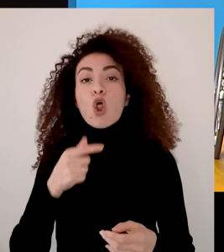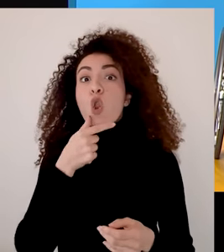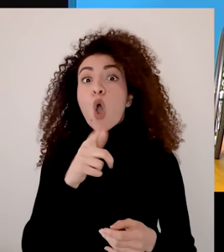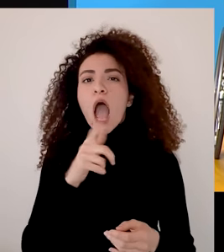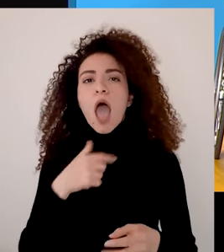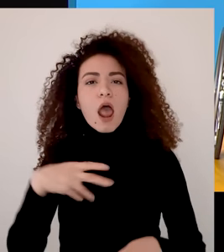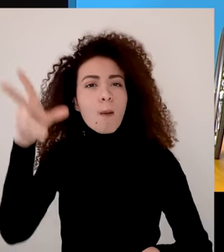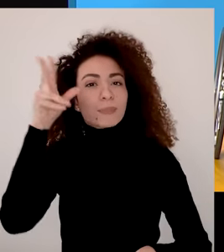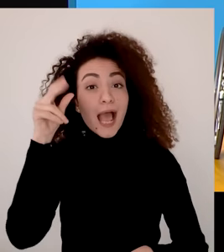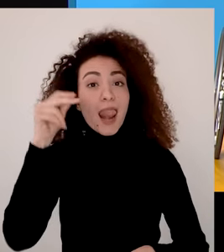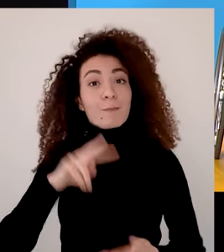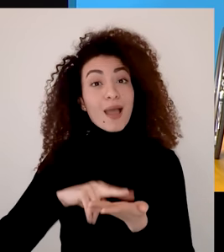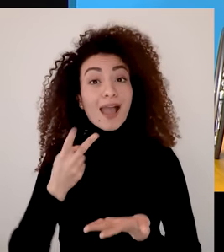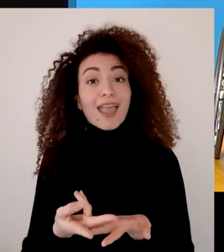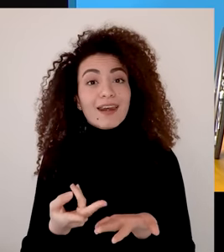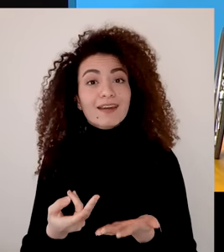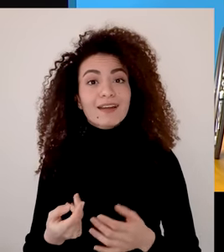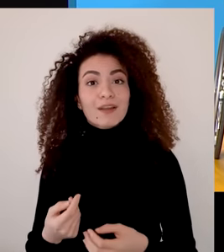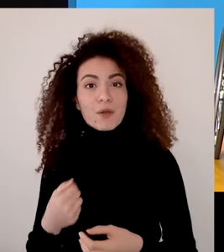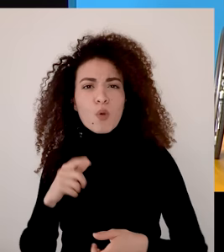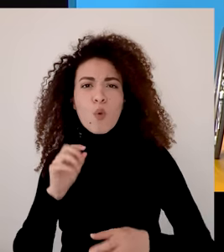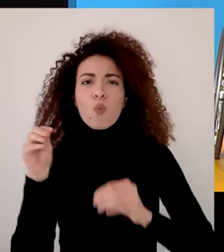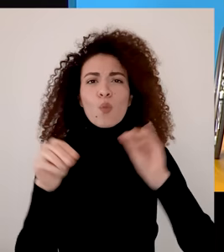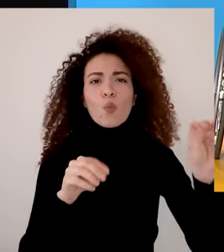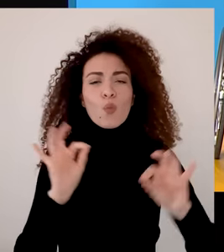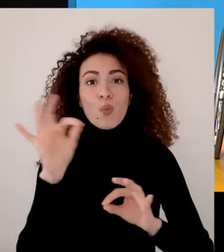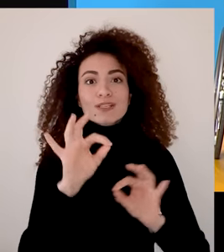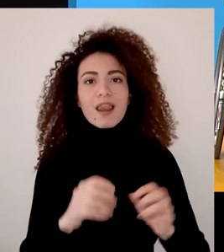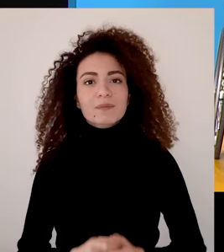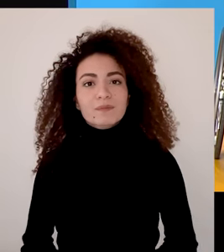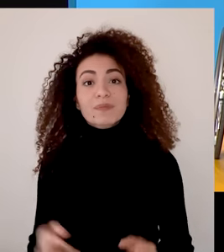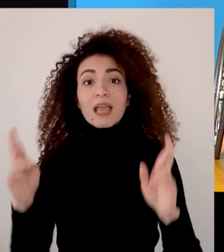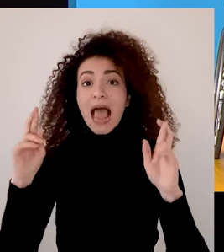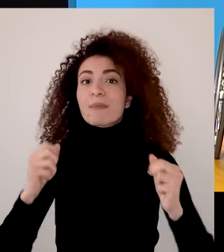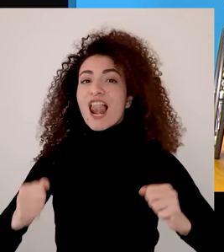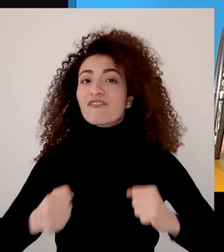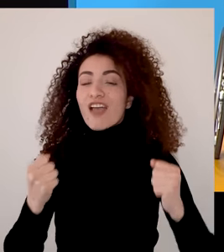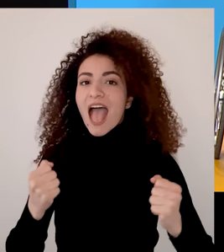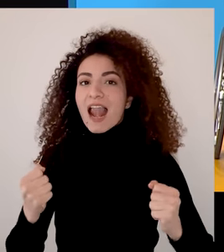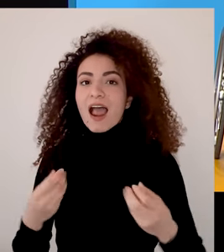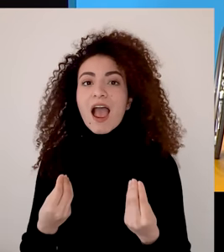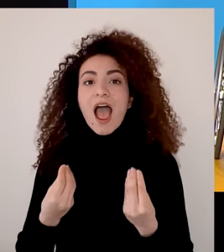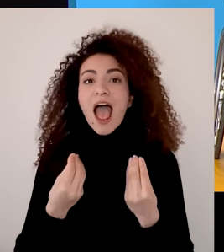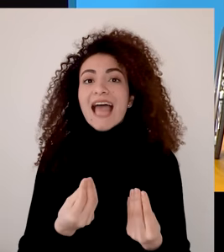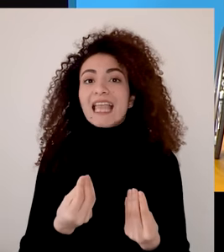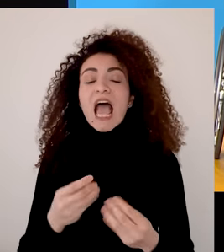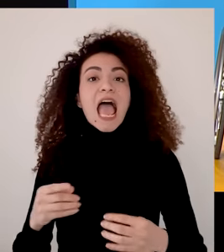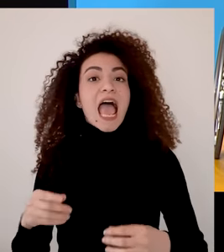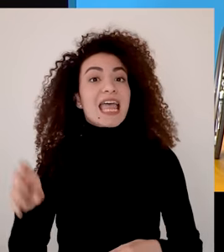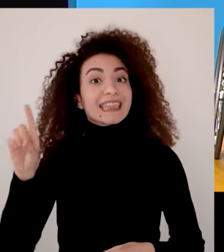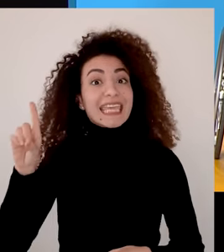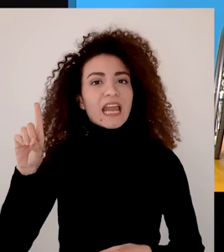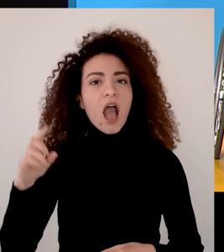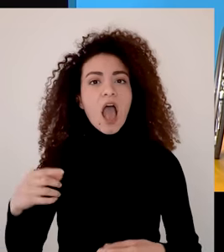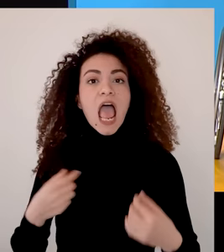سأبدأ بتعلم لغات البلد بطريقة تسهل إمكانية التنقل وأخيرا تأكيدا عن دور الأمل الفاعل بتنمية استقلاليتها